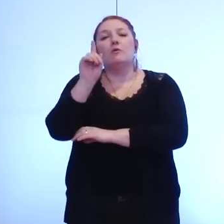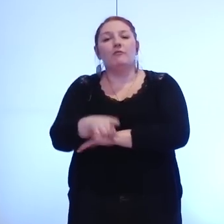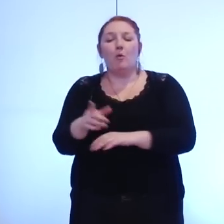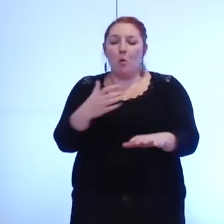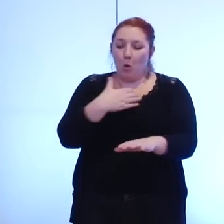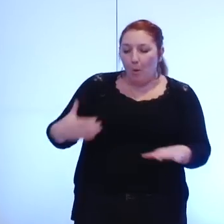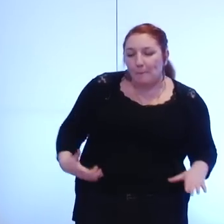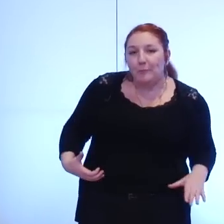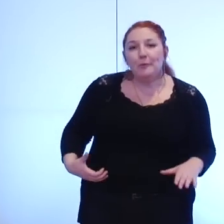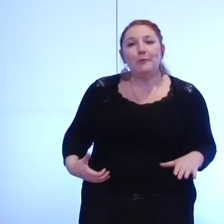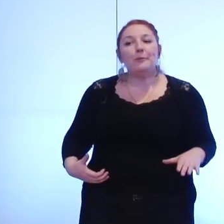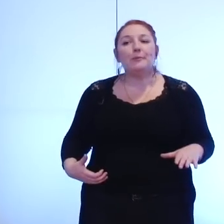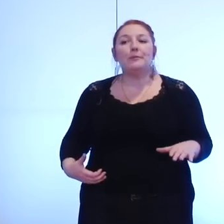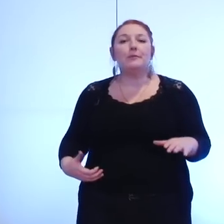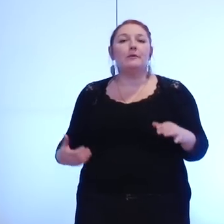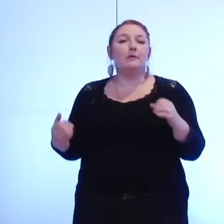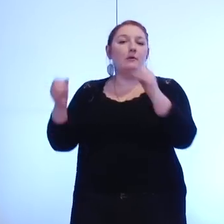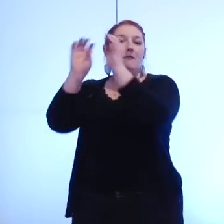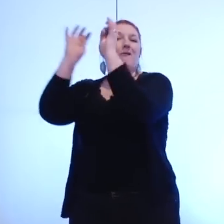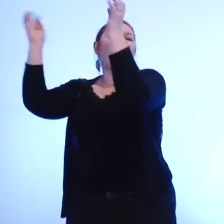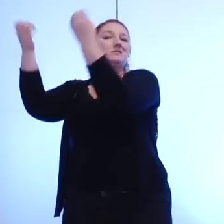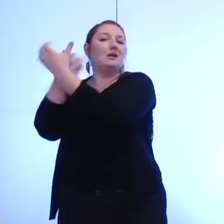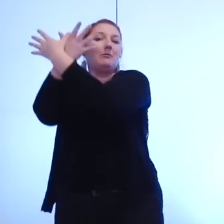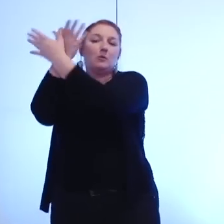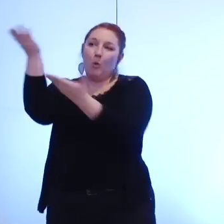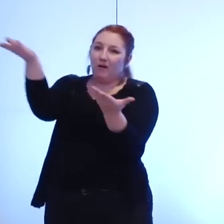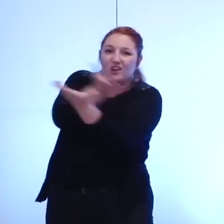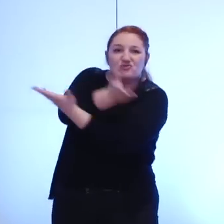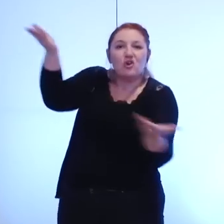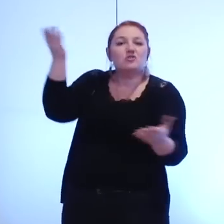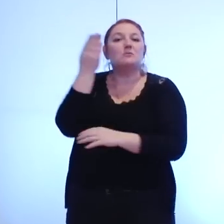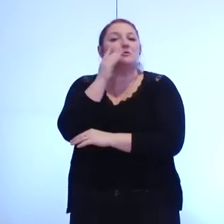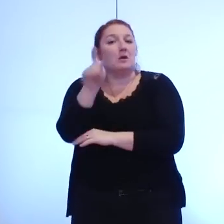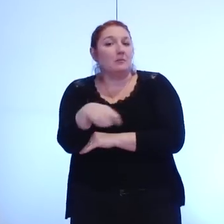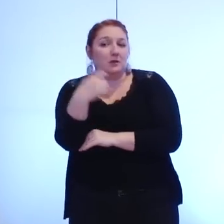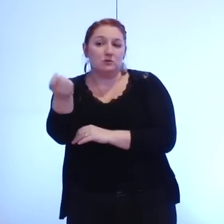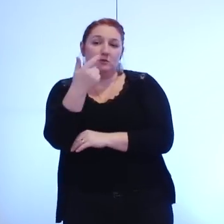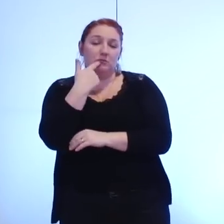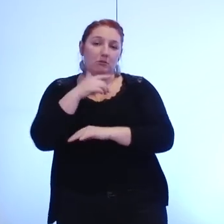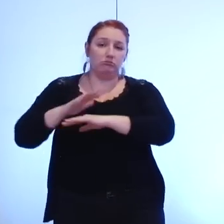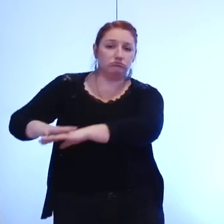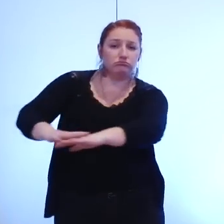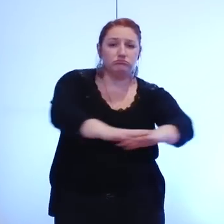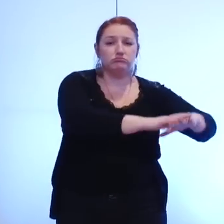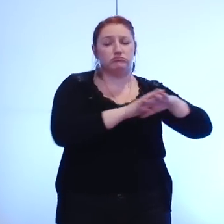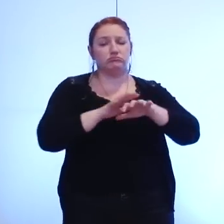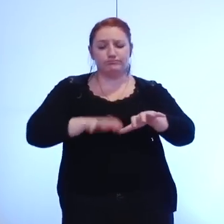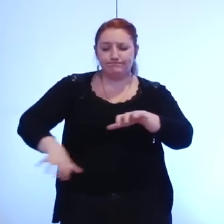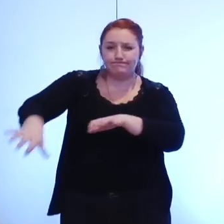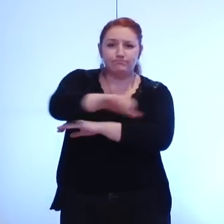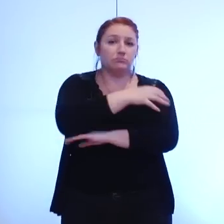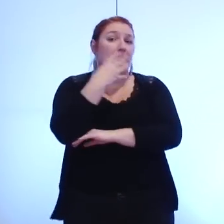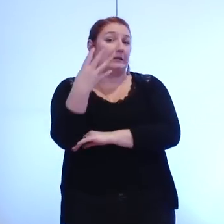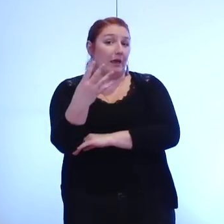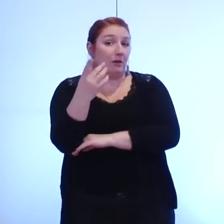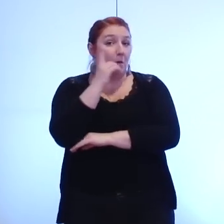les communes et le conseil de métro donc il se trame 4 territoires est-ce qu'il pourrait pas y avoir dans